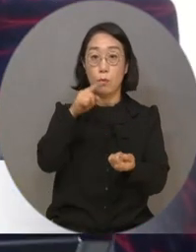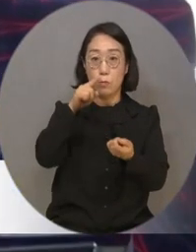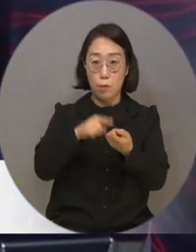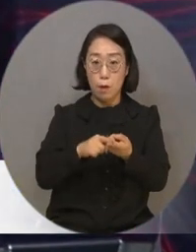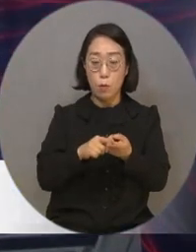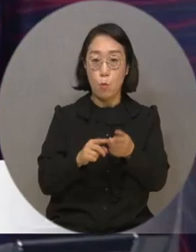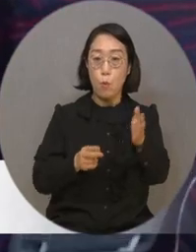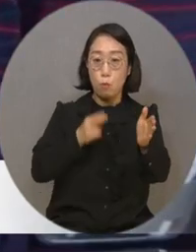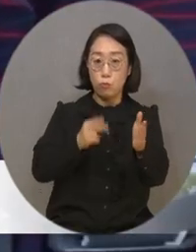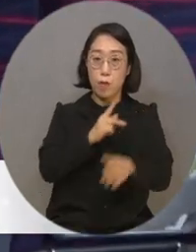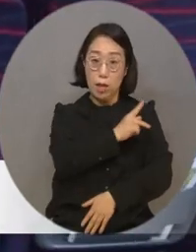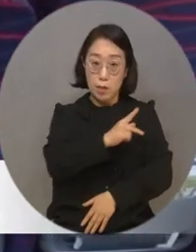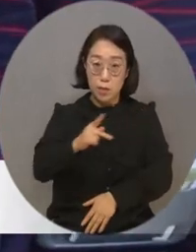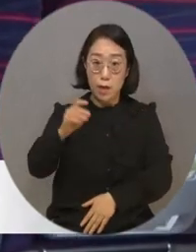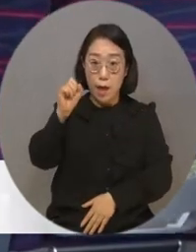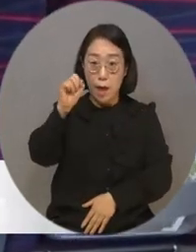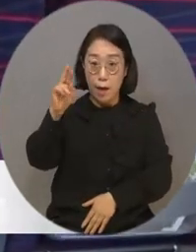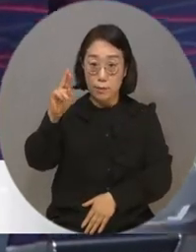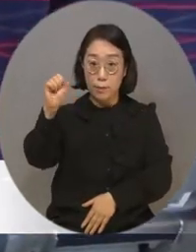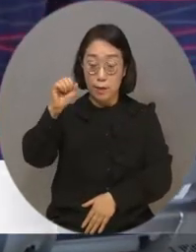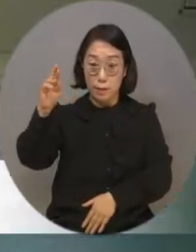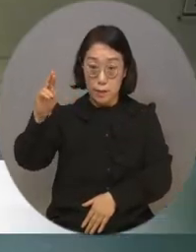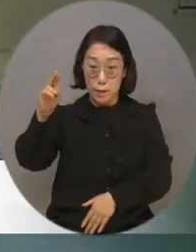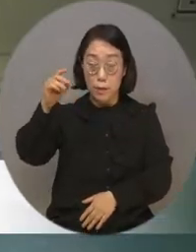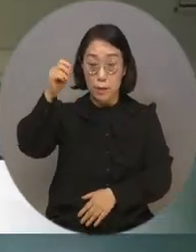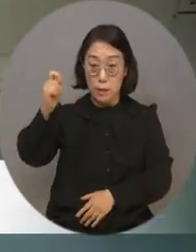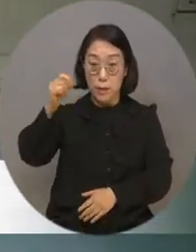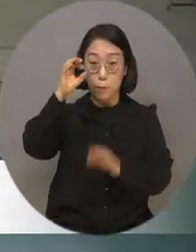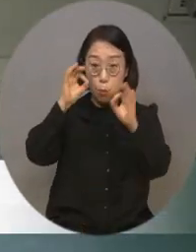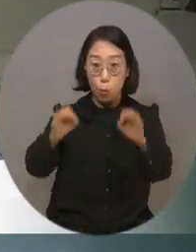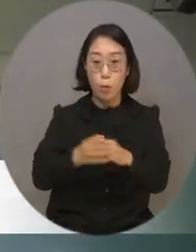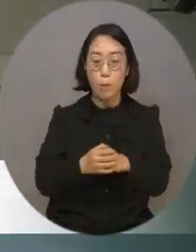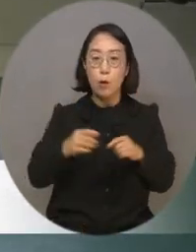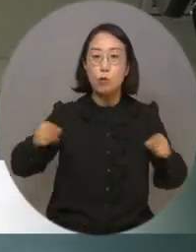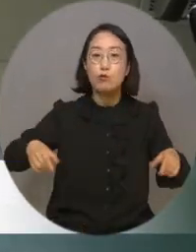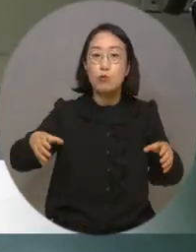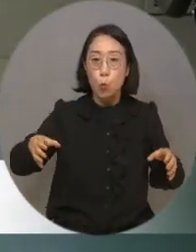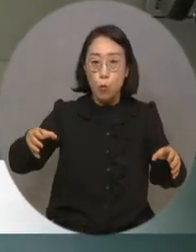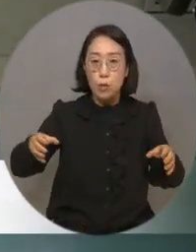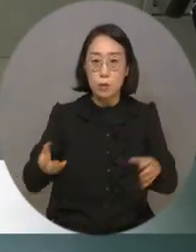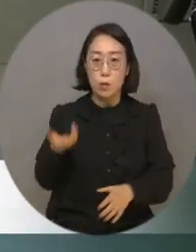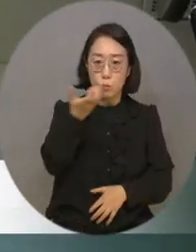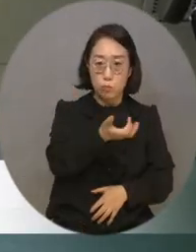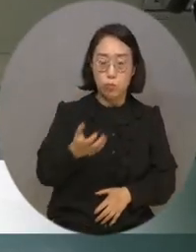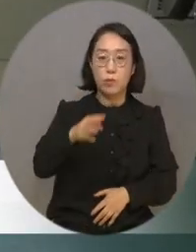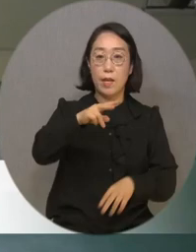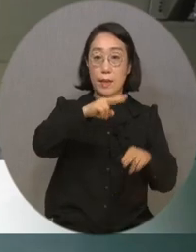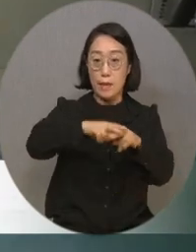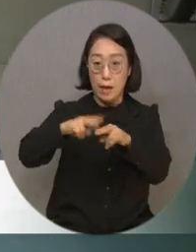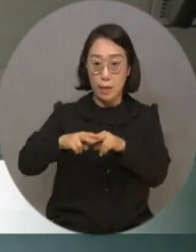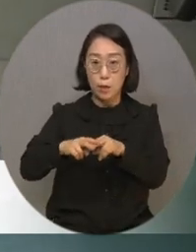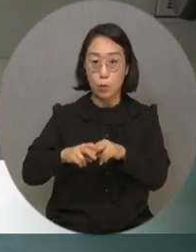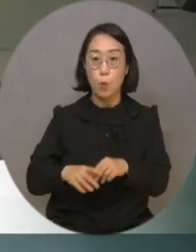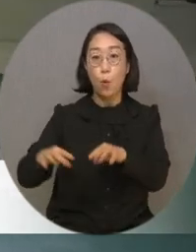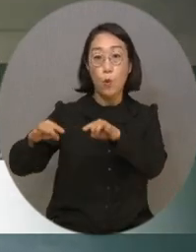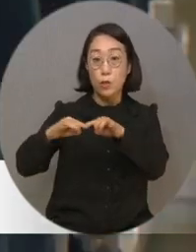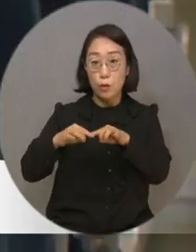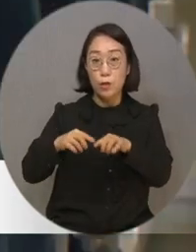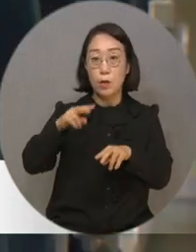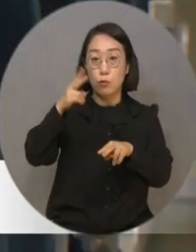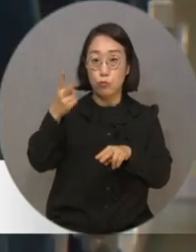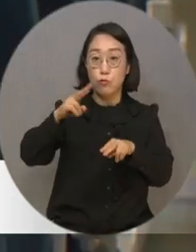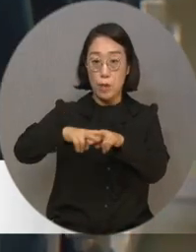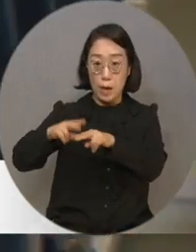고속철도 KTX와 SRT에는 편당 수동 휠체어 석 3석 이상과 전동 휠체어 석 2석 이상을,